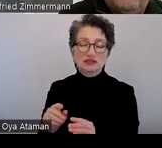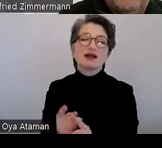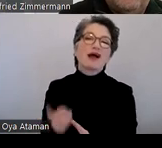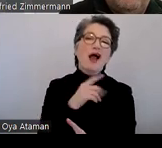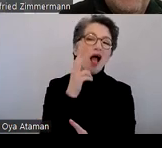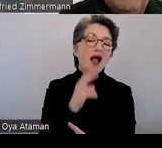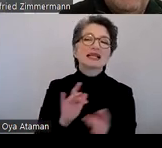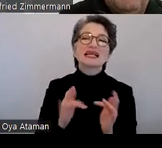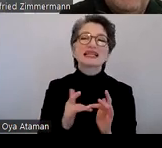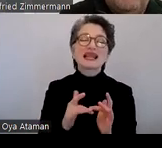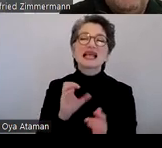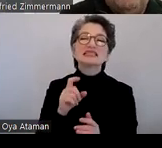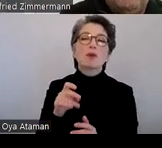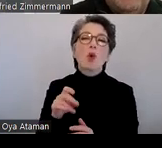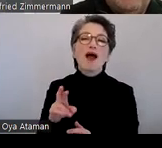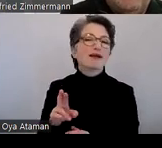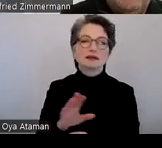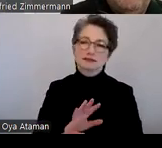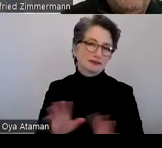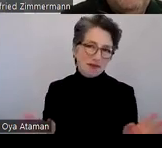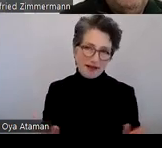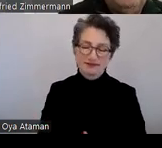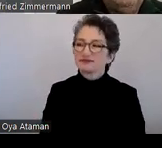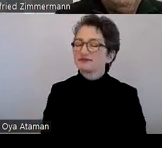-Explorers von alten Versionen von BAC.